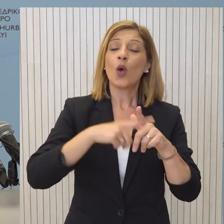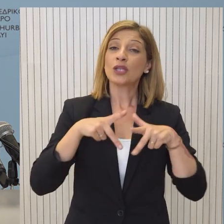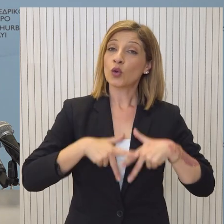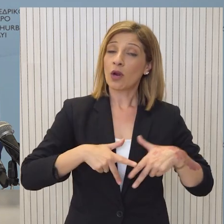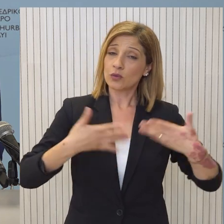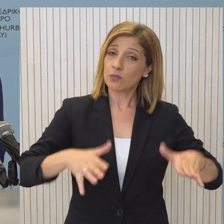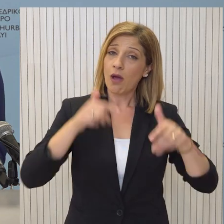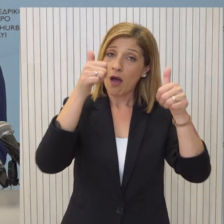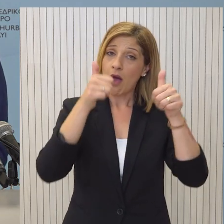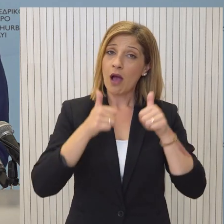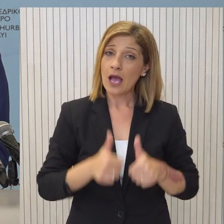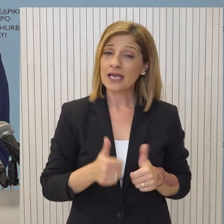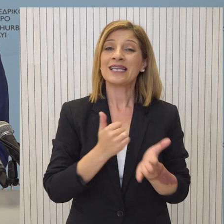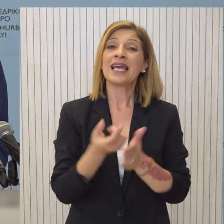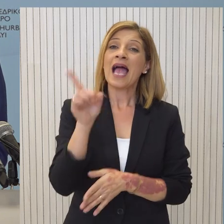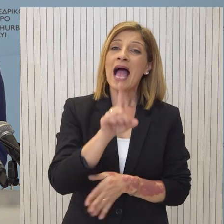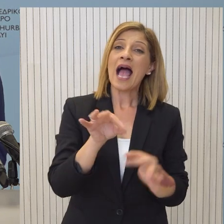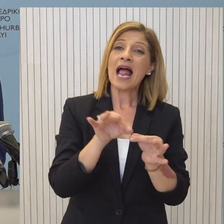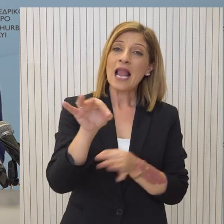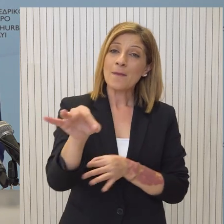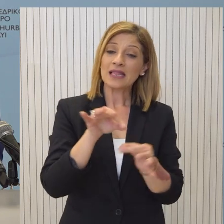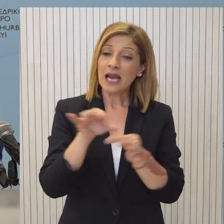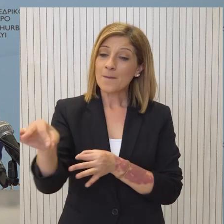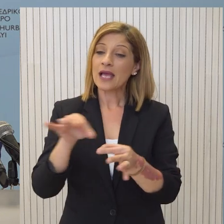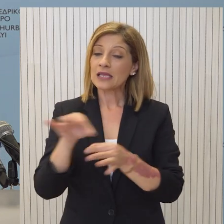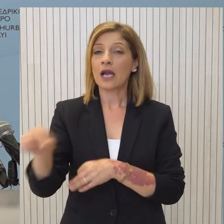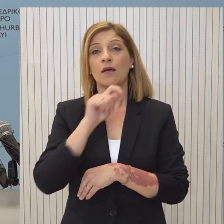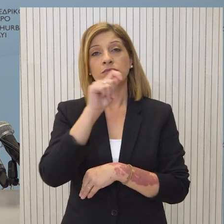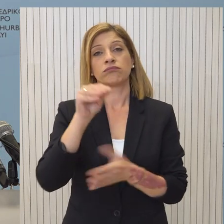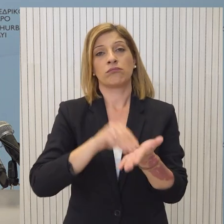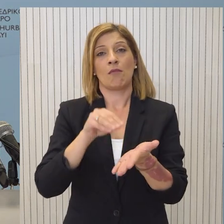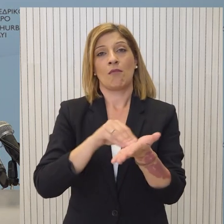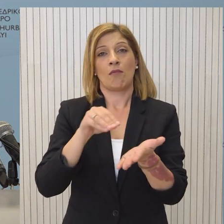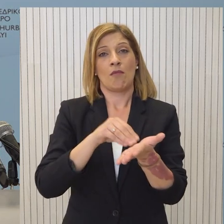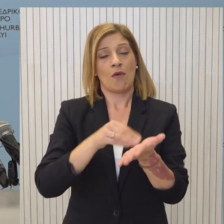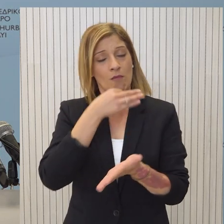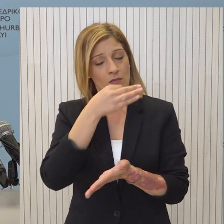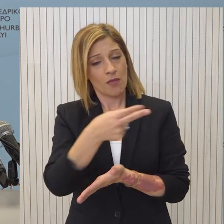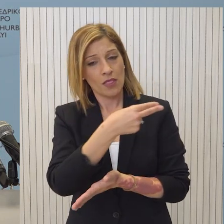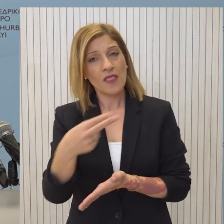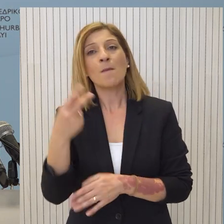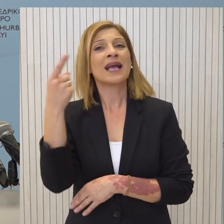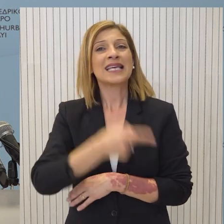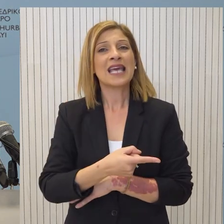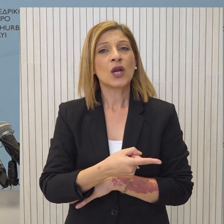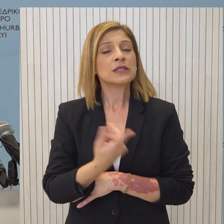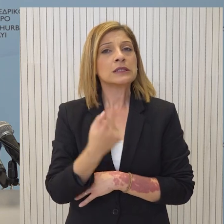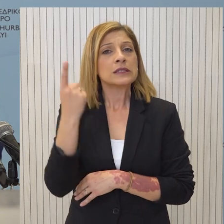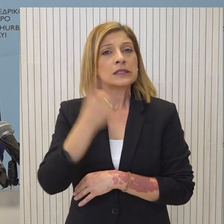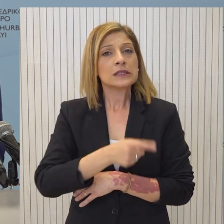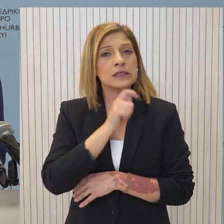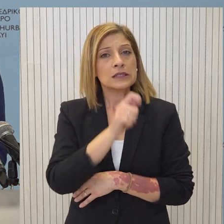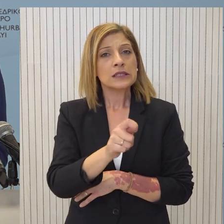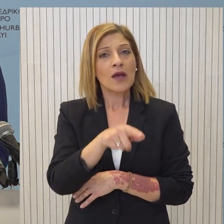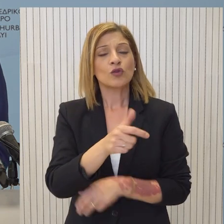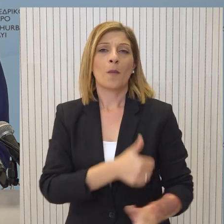ανακοινωθεί, ενώ συγκεκριμένα μέτρα και ενέργειες έχουν ήδη ανακοινωθεί και τεθεί σε εφαρμογή ως προς το θέμα των κυρώσεων, που επίσης είχαν τεθεί